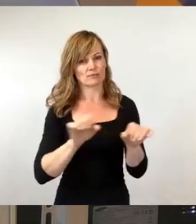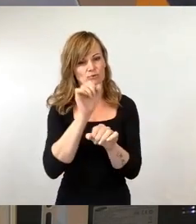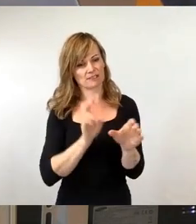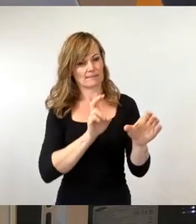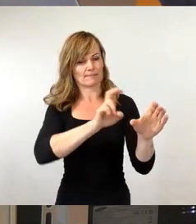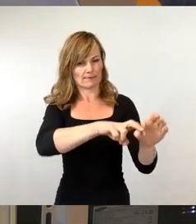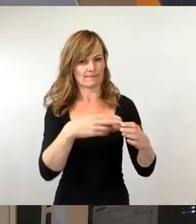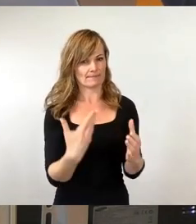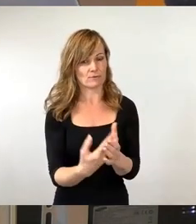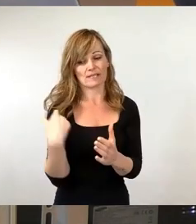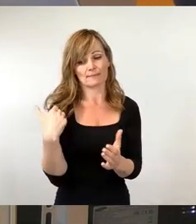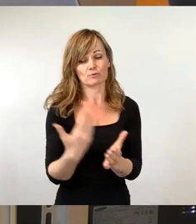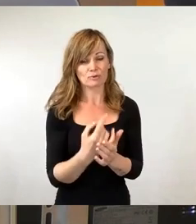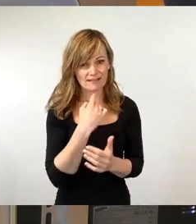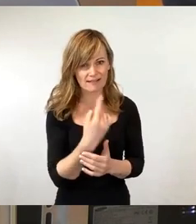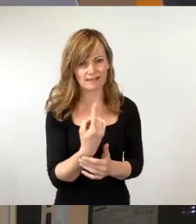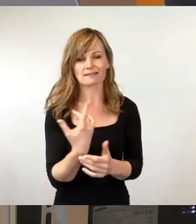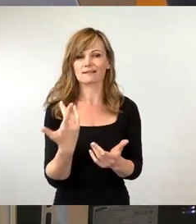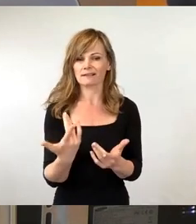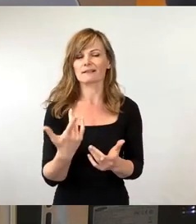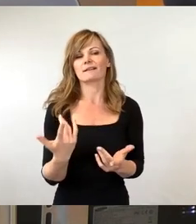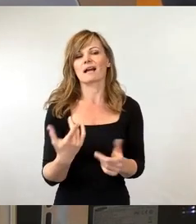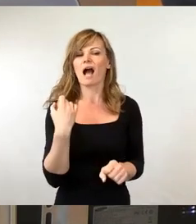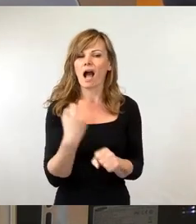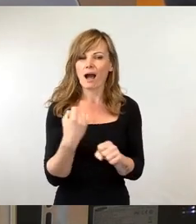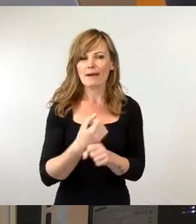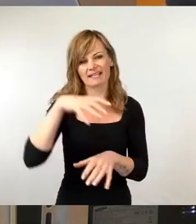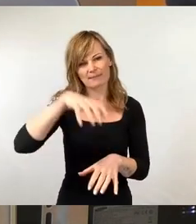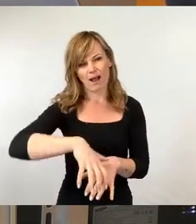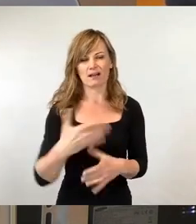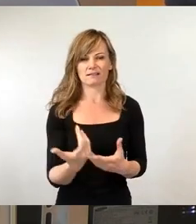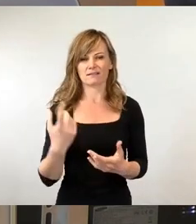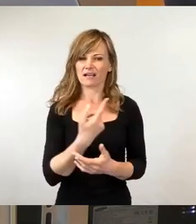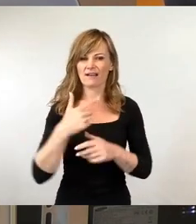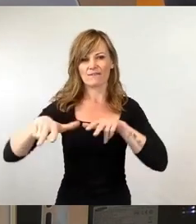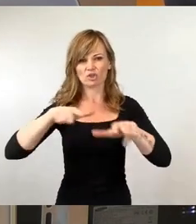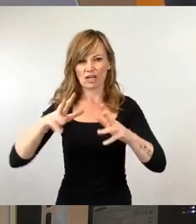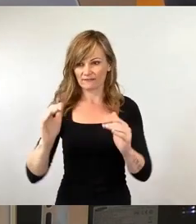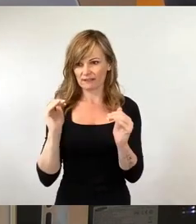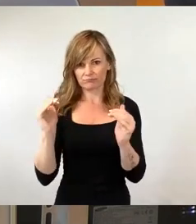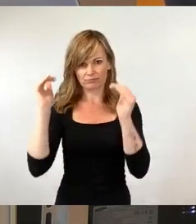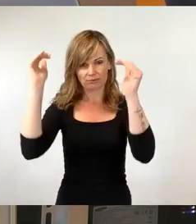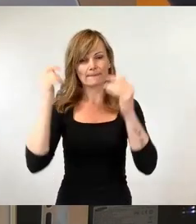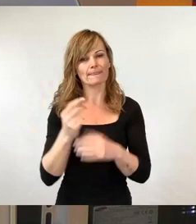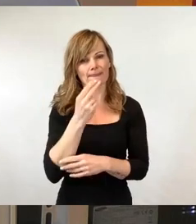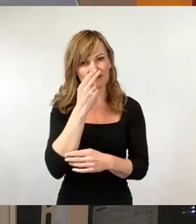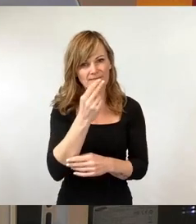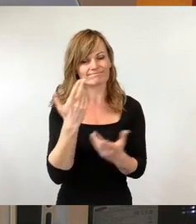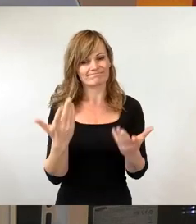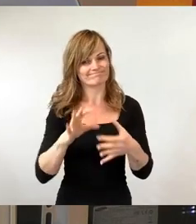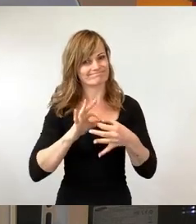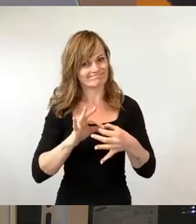der Arbeitsmarkt und die Fitness unserer Wirtschaft ist eng verbunden mit der Menge an produzierenden und gestaltenden Händen, aber auch an Konsumierenden.